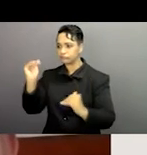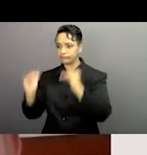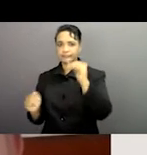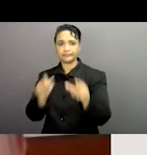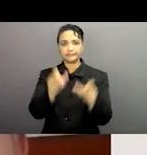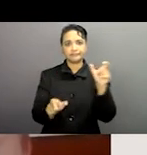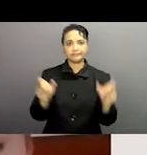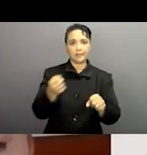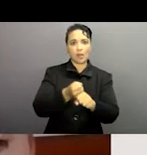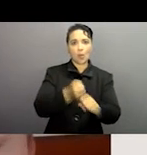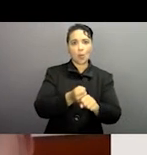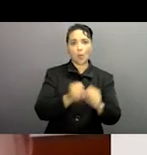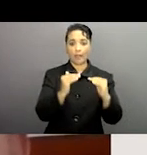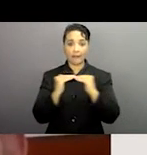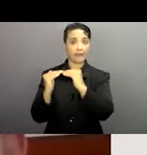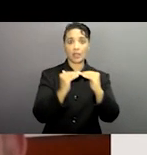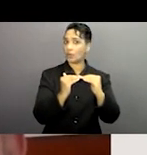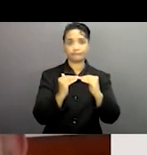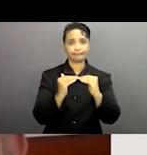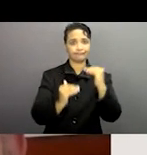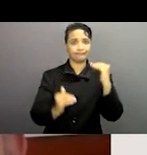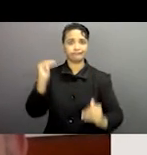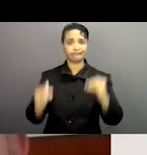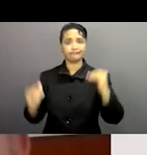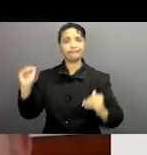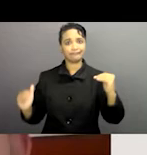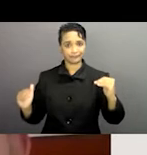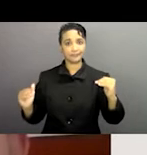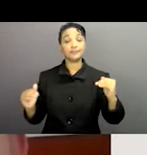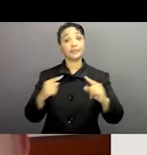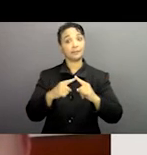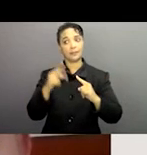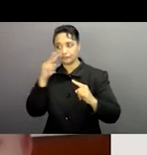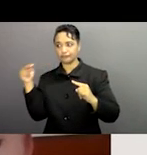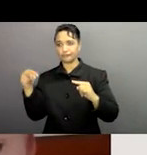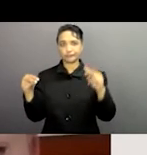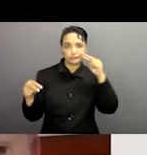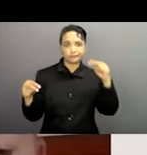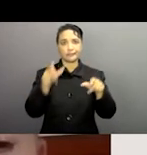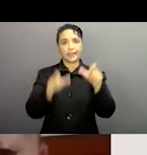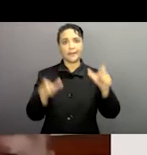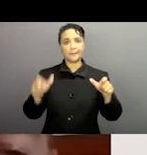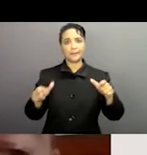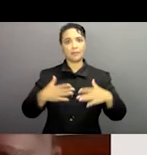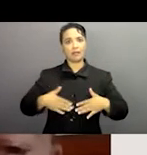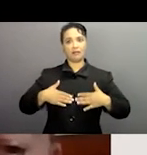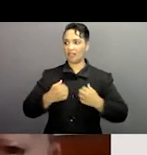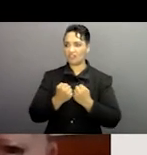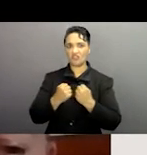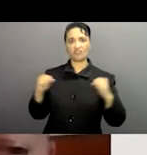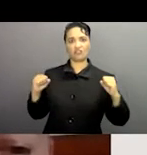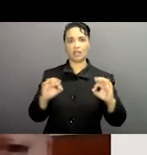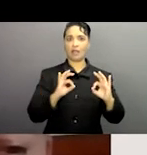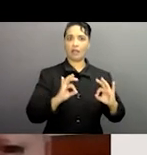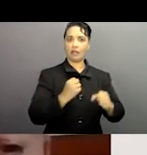détaillée aussi relative à l'esclavage moderne, aussi les perspectives sur les survivants. Donc, c'est vraiment